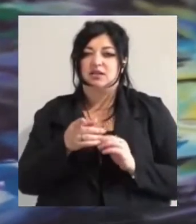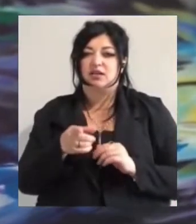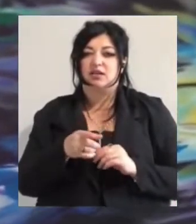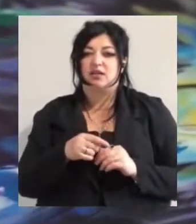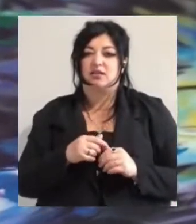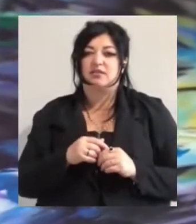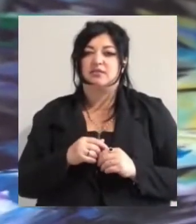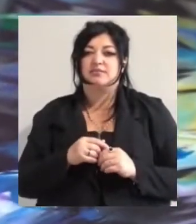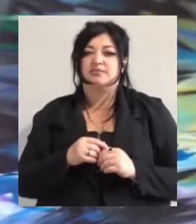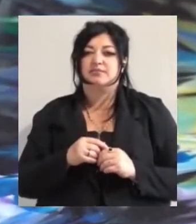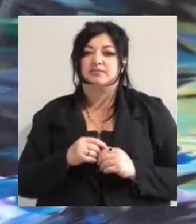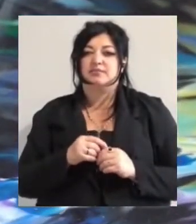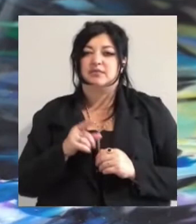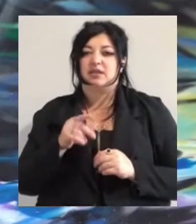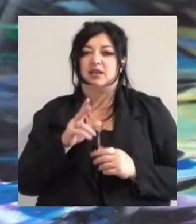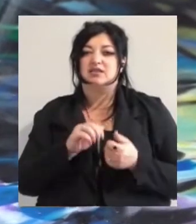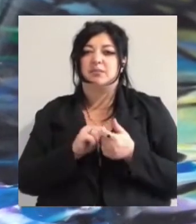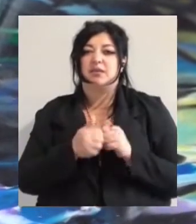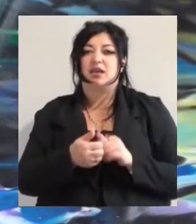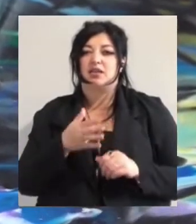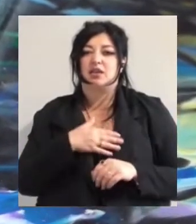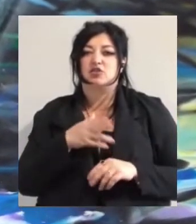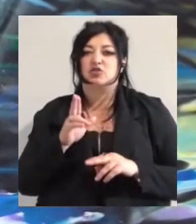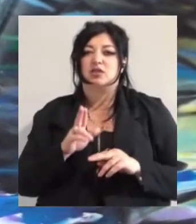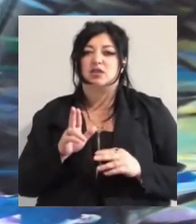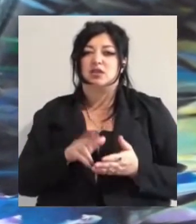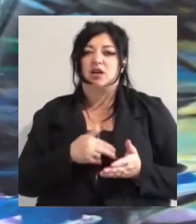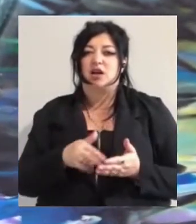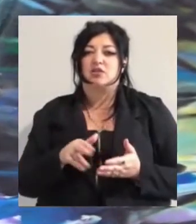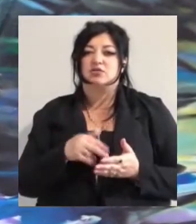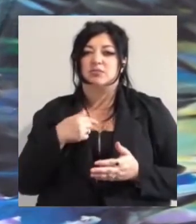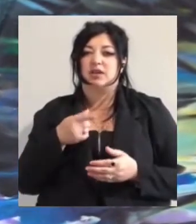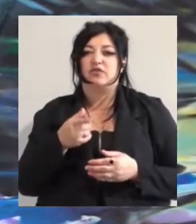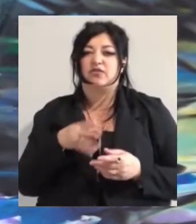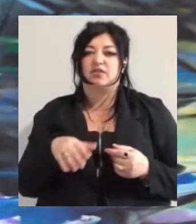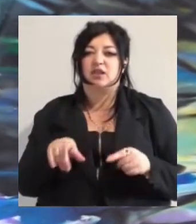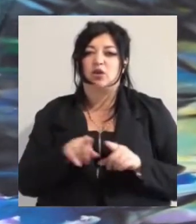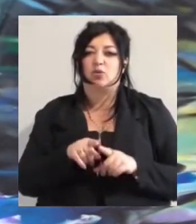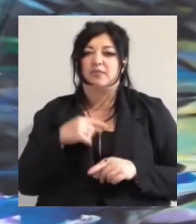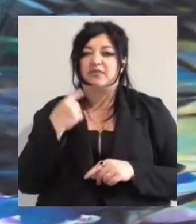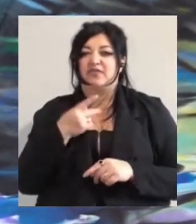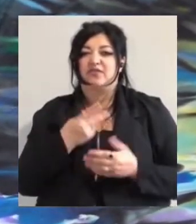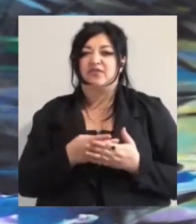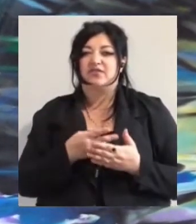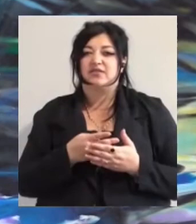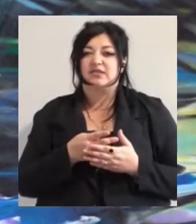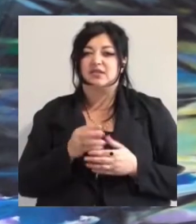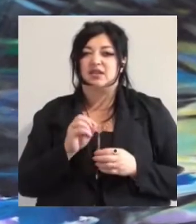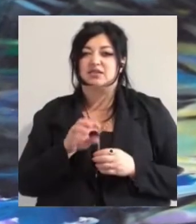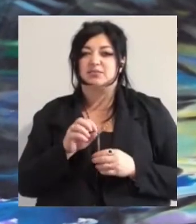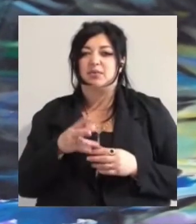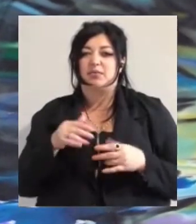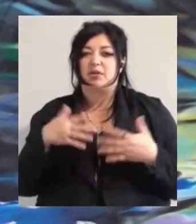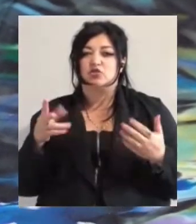заміняє наші краси. Тобто, ми його в такому віде розсипаємо на большой лист, і потім вже